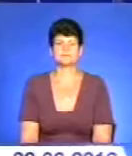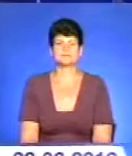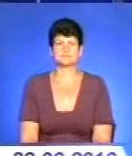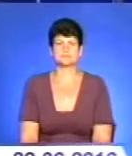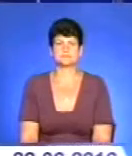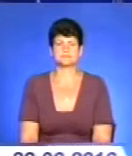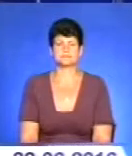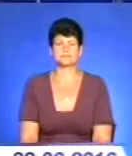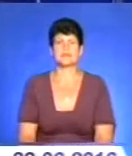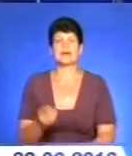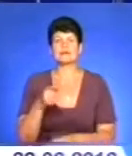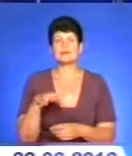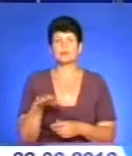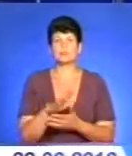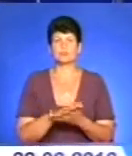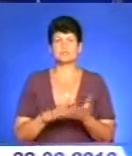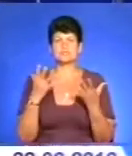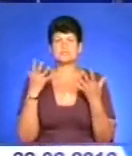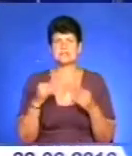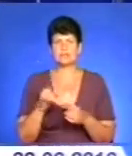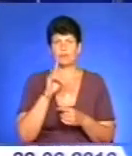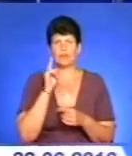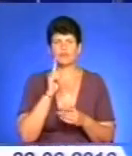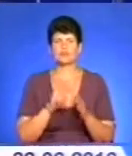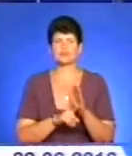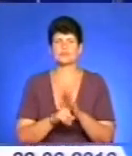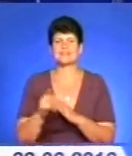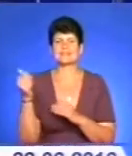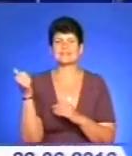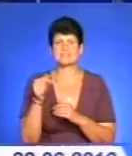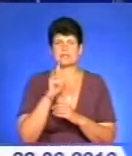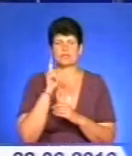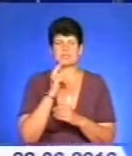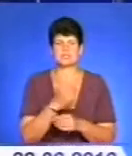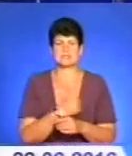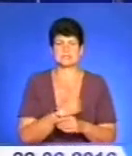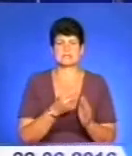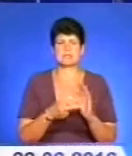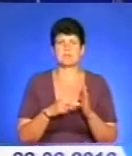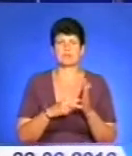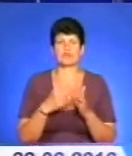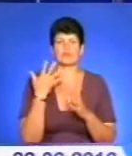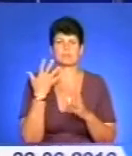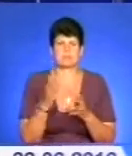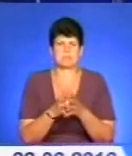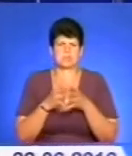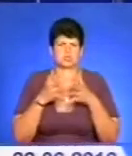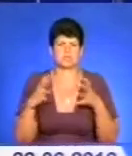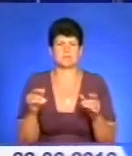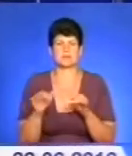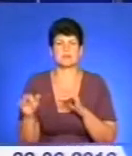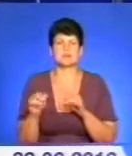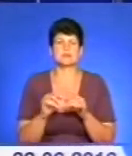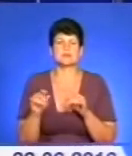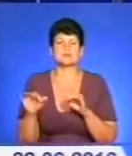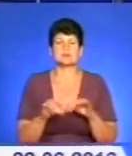На Тернопільщині тривають Дні молоді. Вони розпочалися тижнем молодіжних ініціатив. Заплановано 5 масштабних заходів, а завершаться